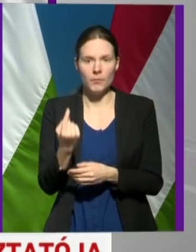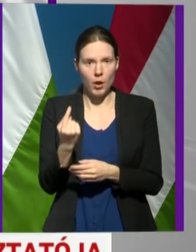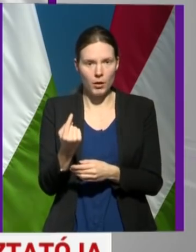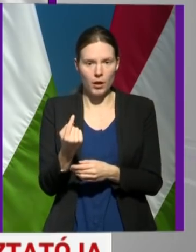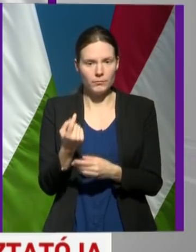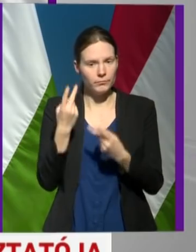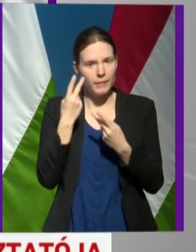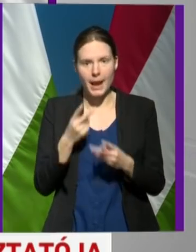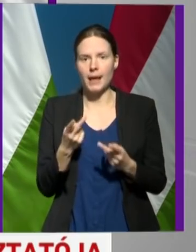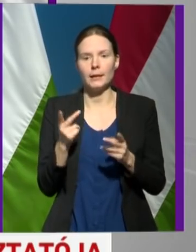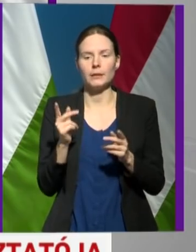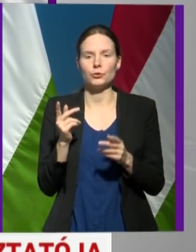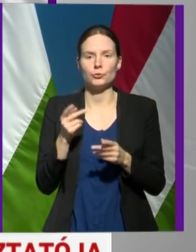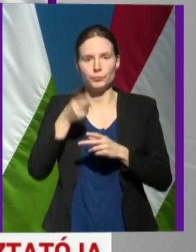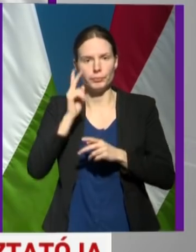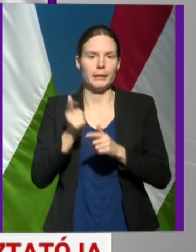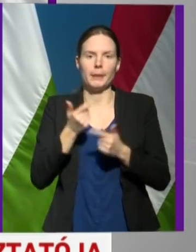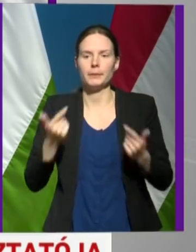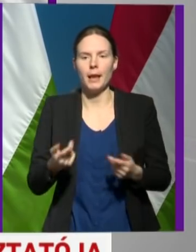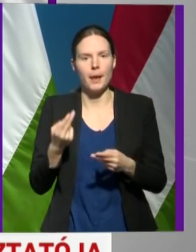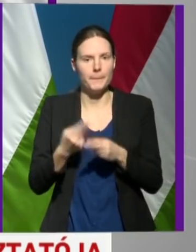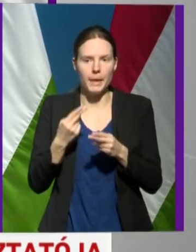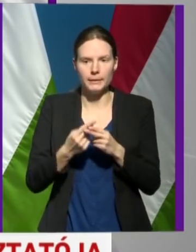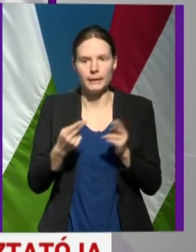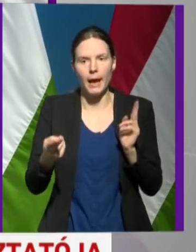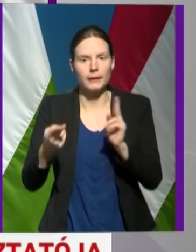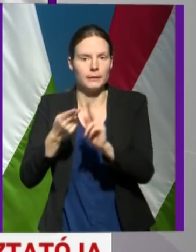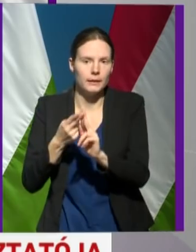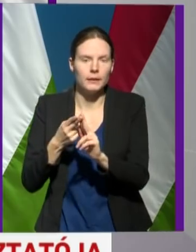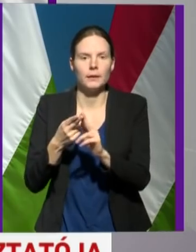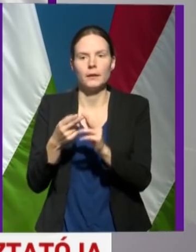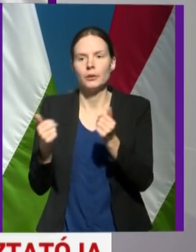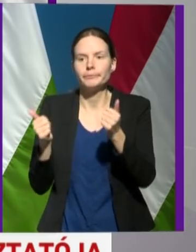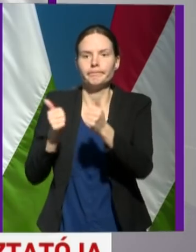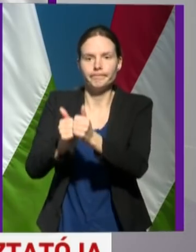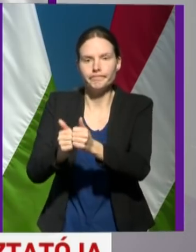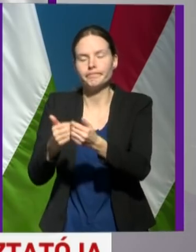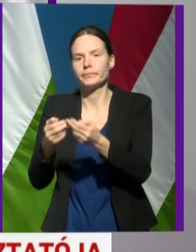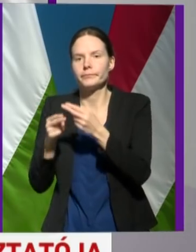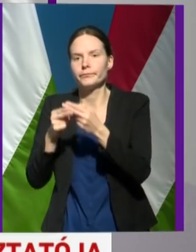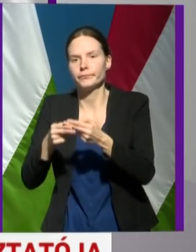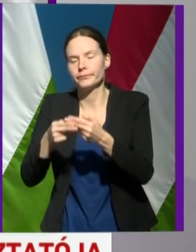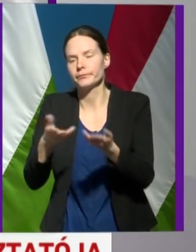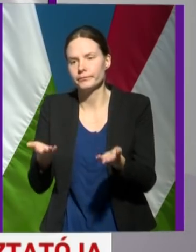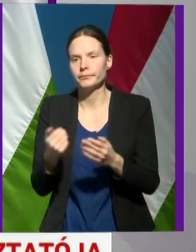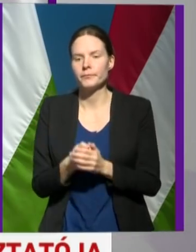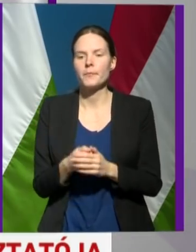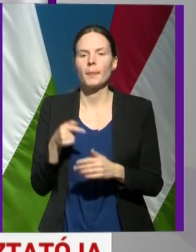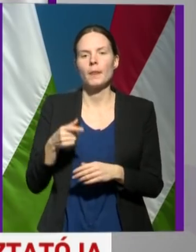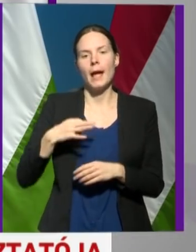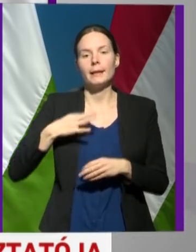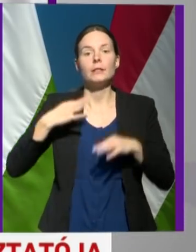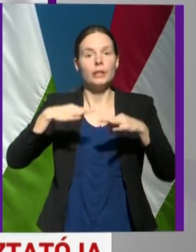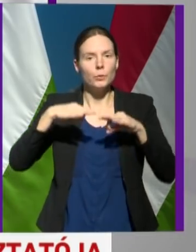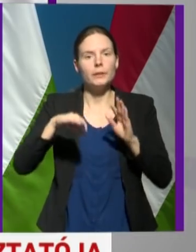tudó beteg látogatása, illetve mellette tartózkodás. Ezt az egészségügyi